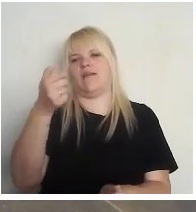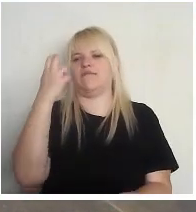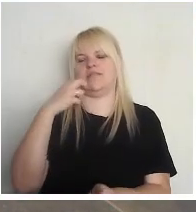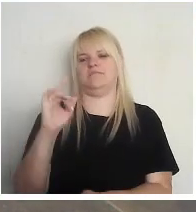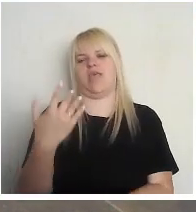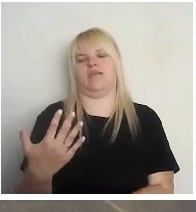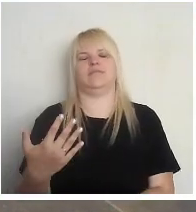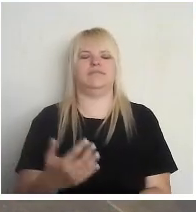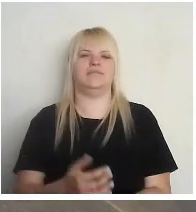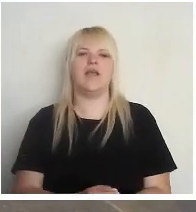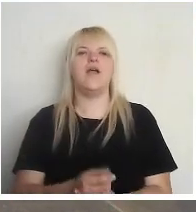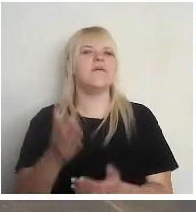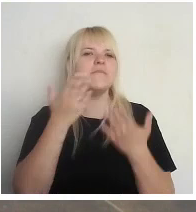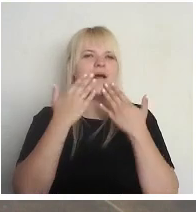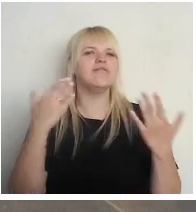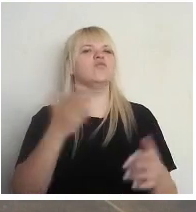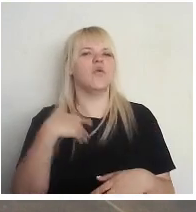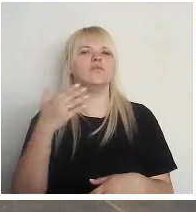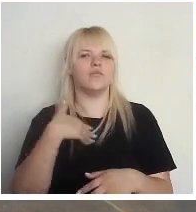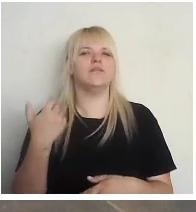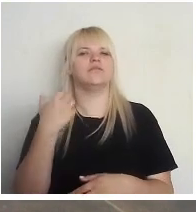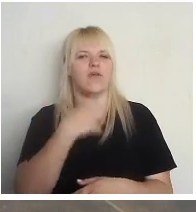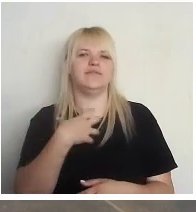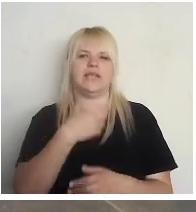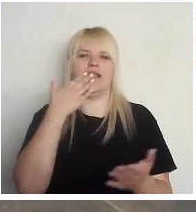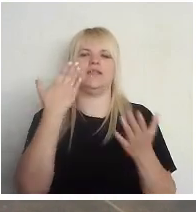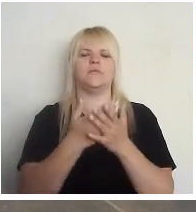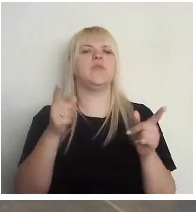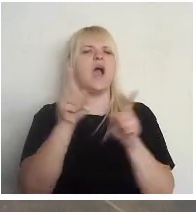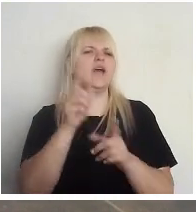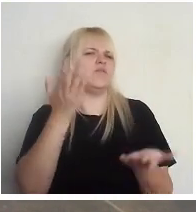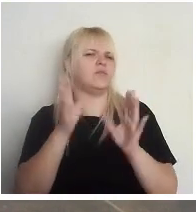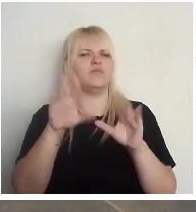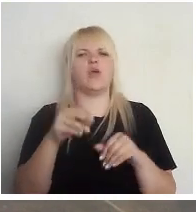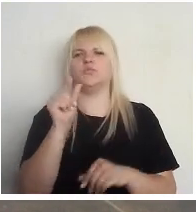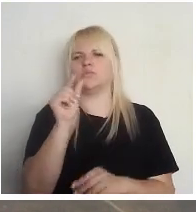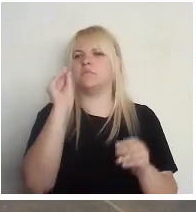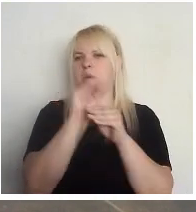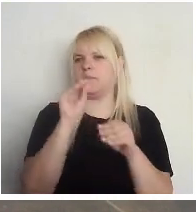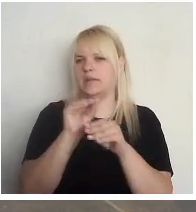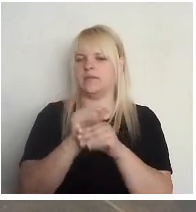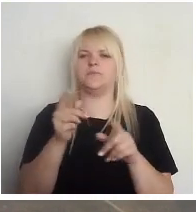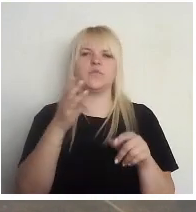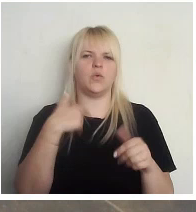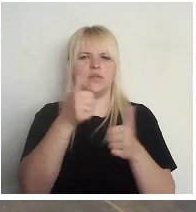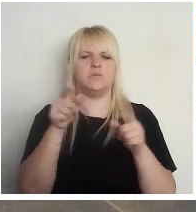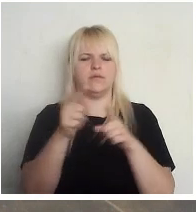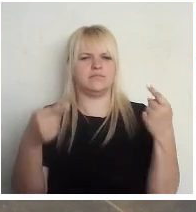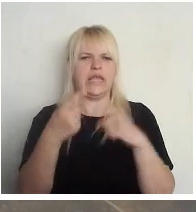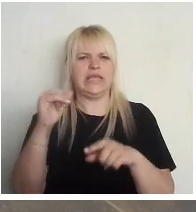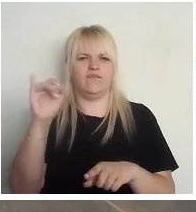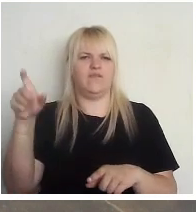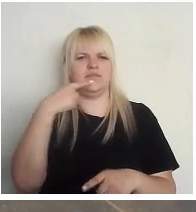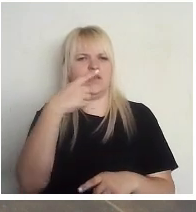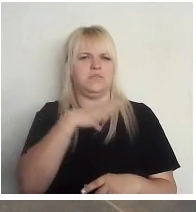Ļoti, ļoti labi darīgi ieteikumi. Agnese. Es varu nedaudz papildināt, jo man tagad ļoti labi saslēdzās ar tas, ko arī ir īvēts teicis par šo mākslīgu